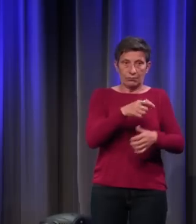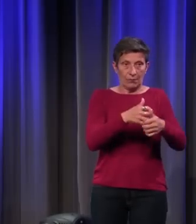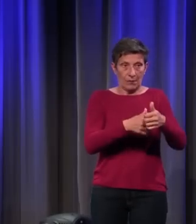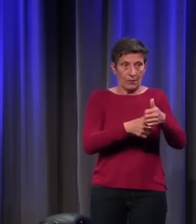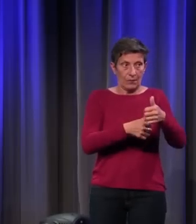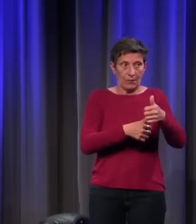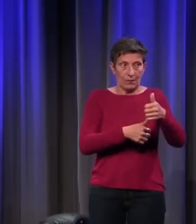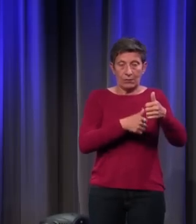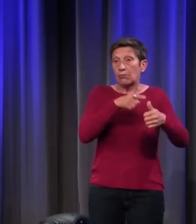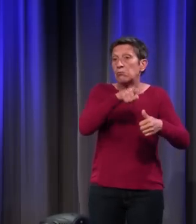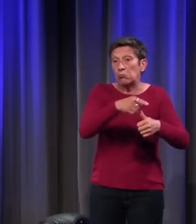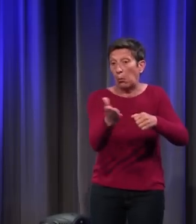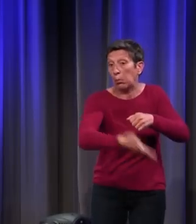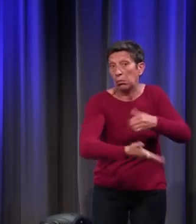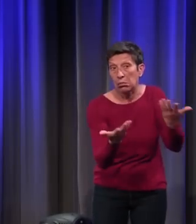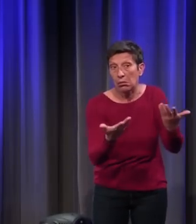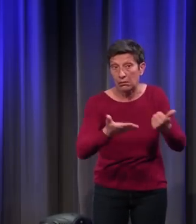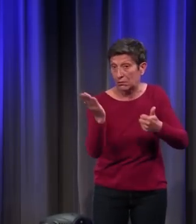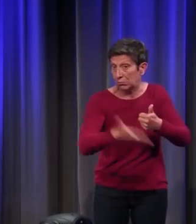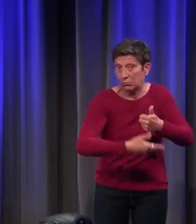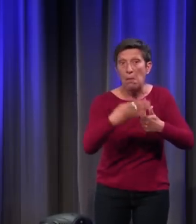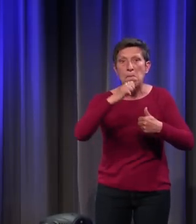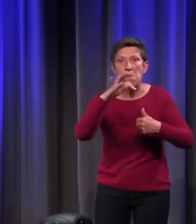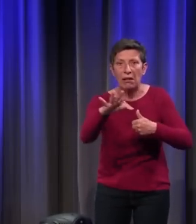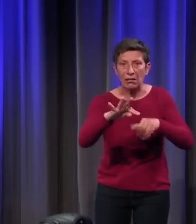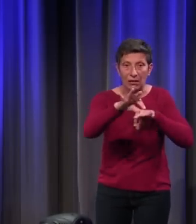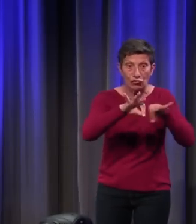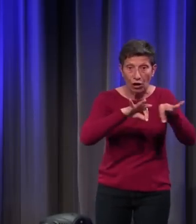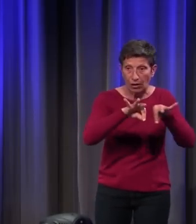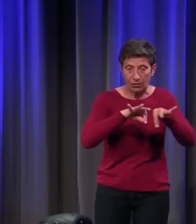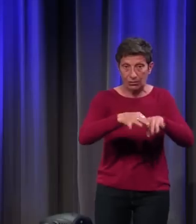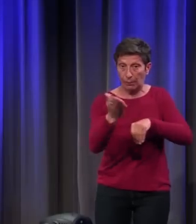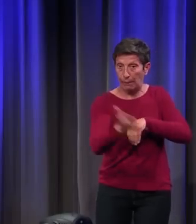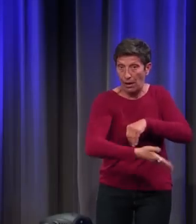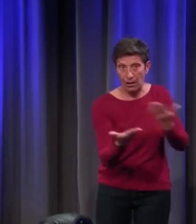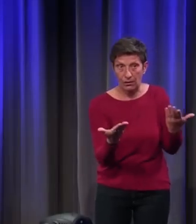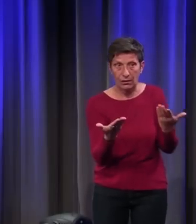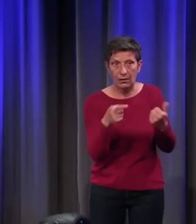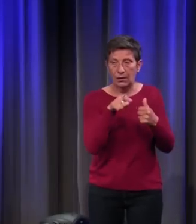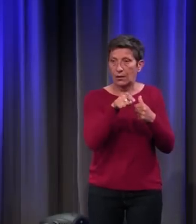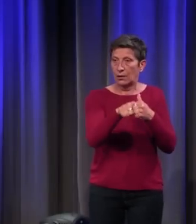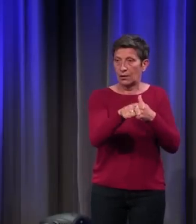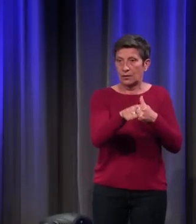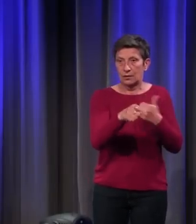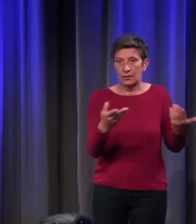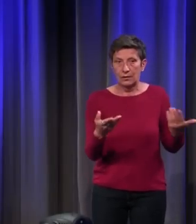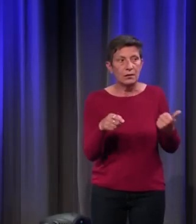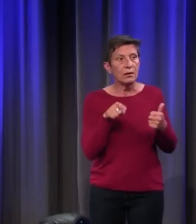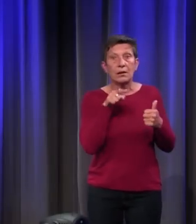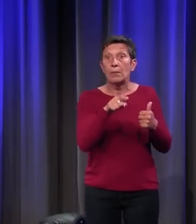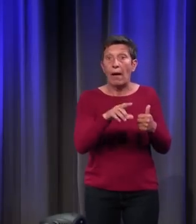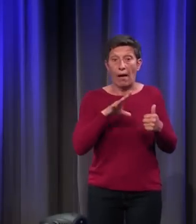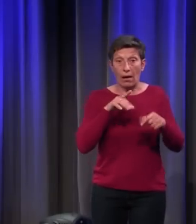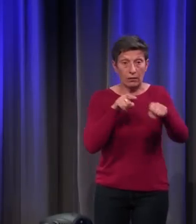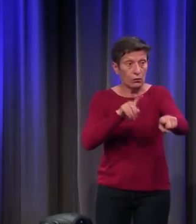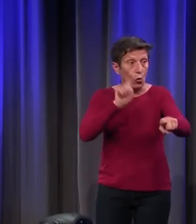nous patte, pas patte, matte, aujourd'hui, eh bien, celui qui est échec et matte, il déplace une